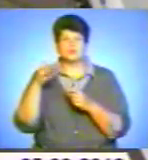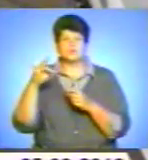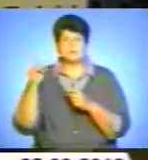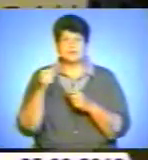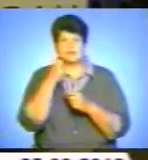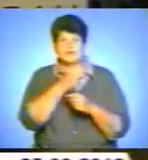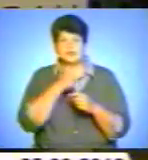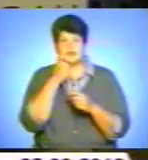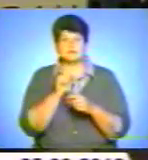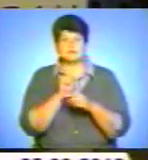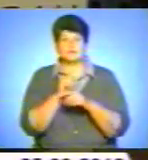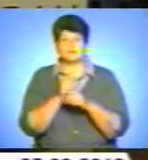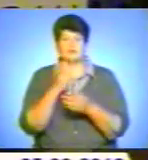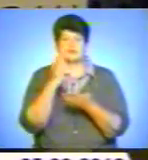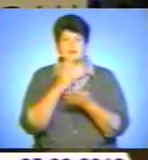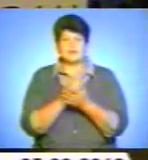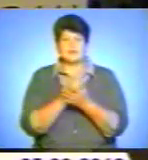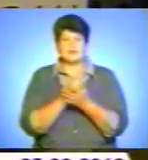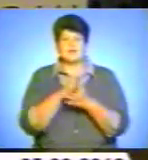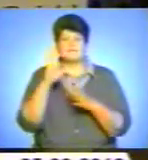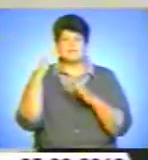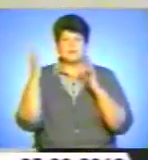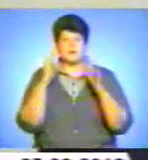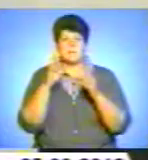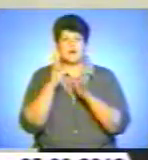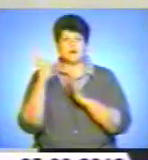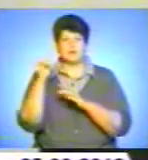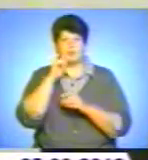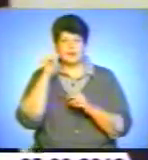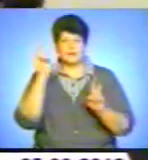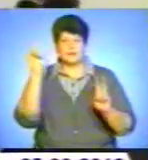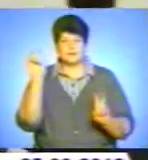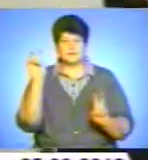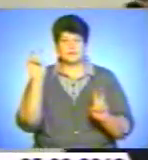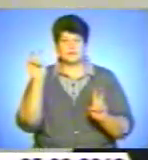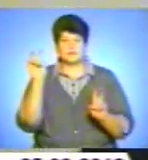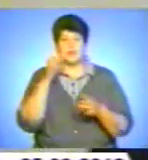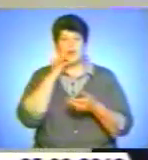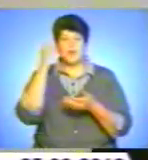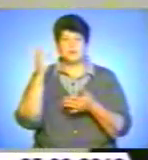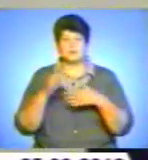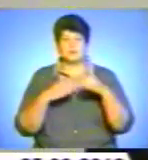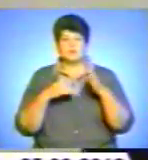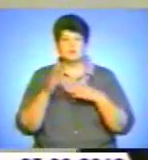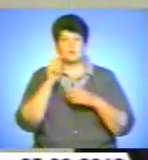вітряків в країні сьогодні є компанія «Вітропарки України». Опит практичного України має